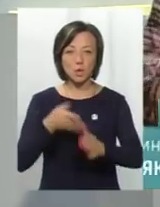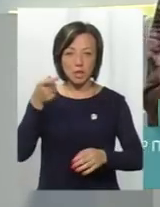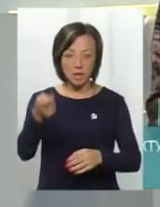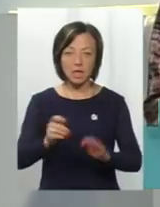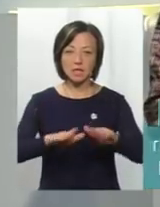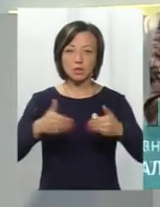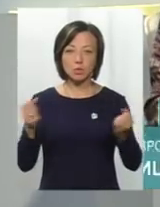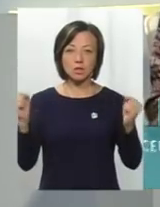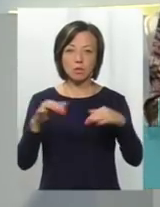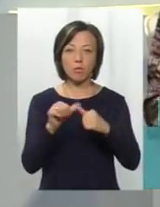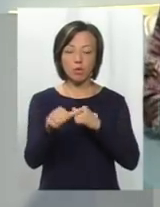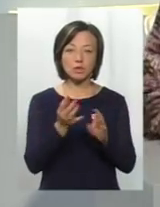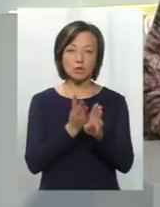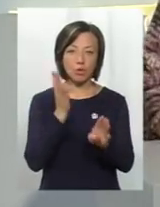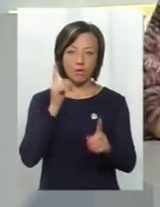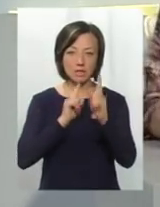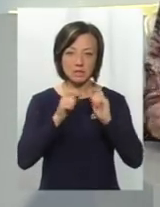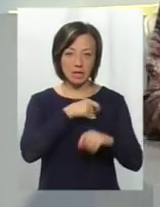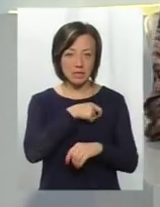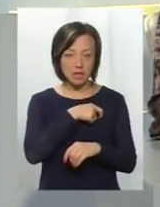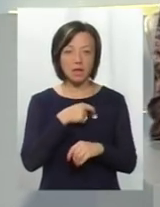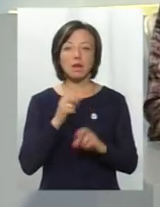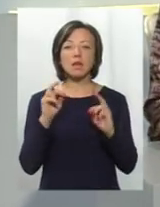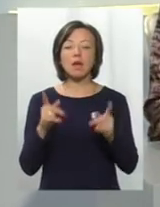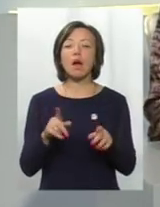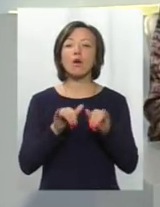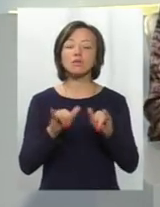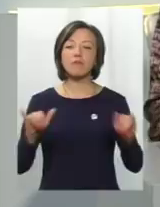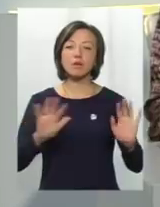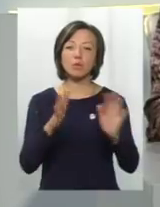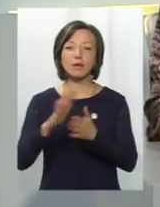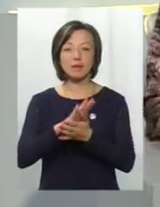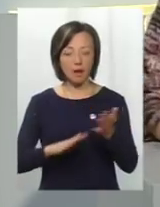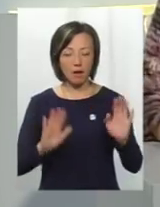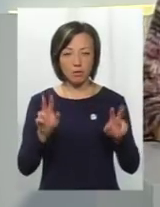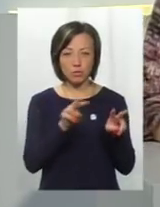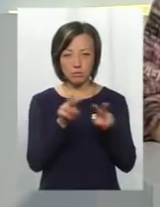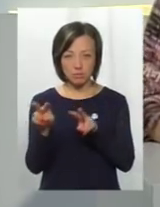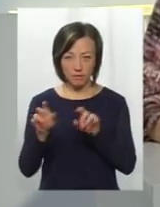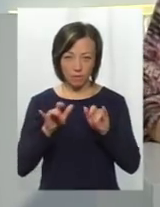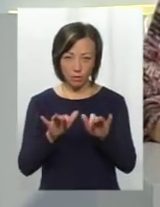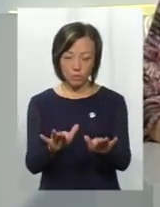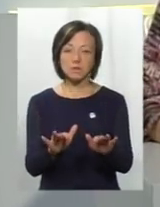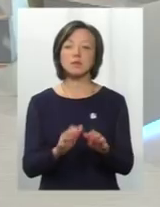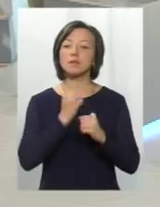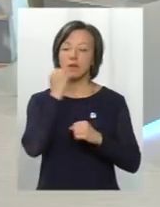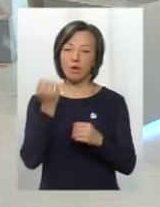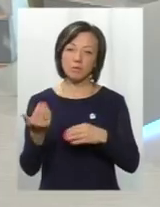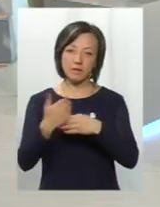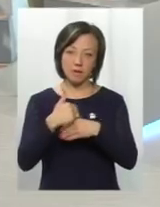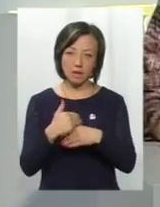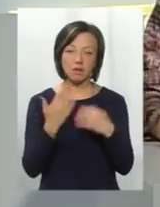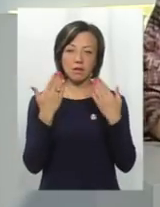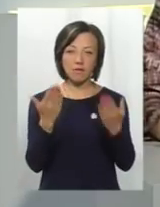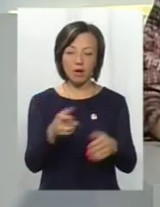ініціюють скликання позачергової сесії, як розвиватимуться події далі, будемо тримати вас в курсі. Я дякую вам, що завітали,